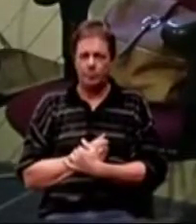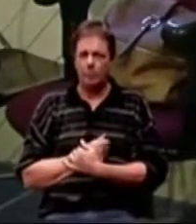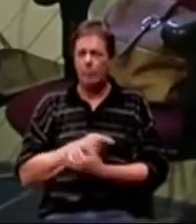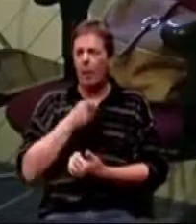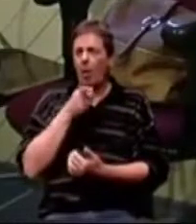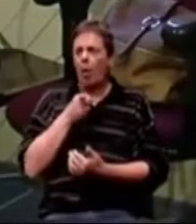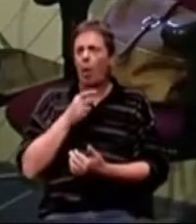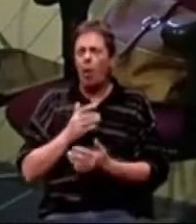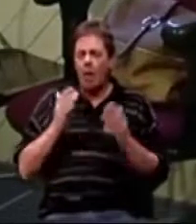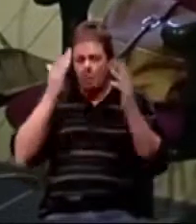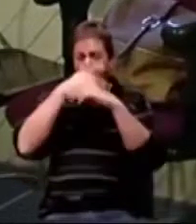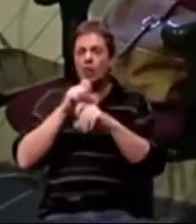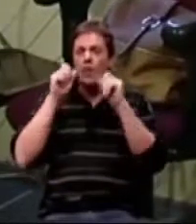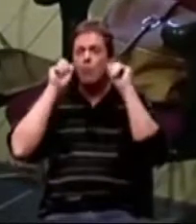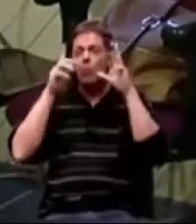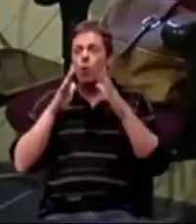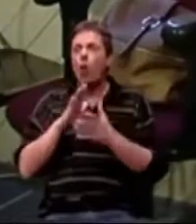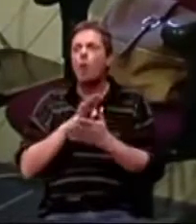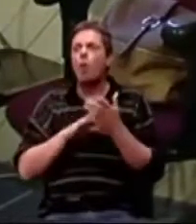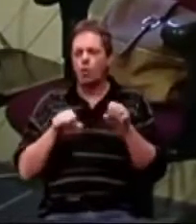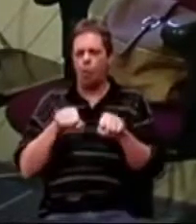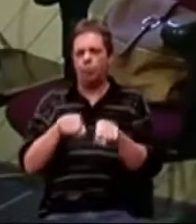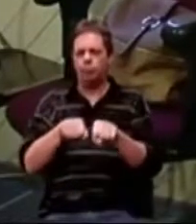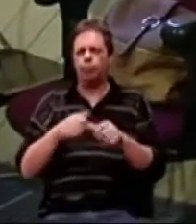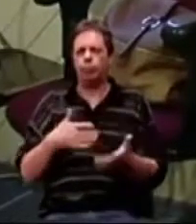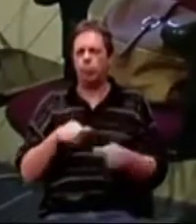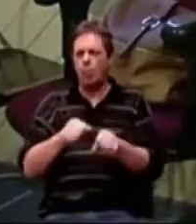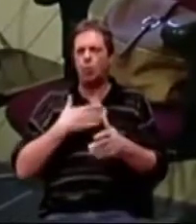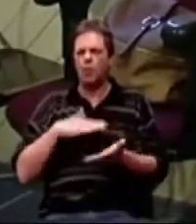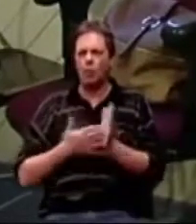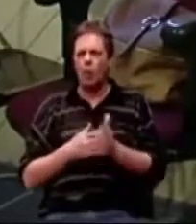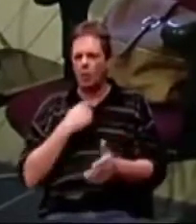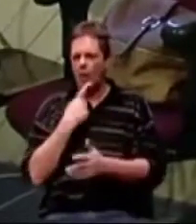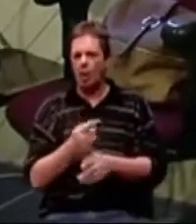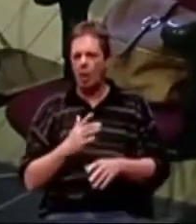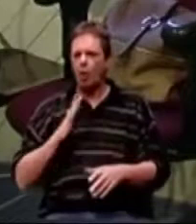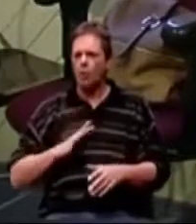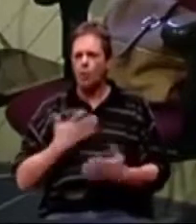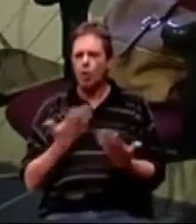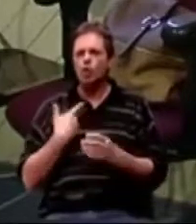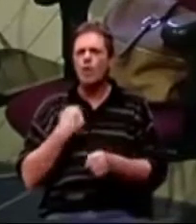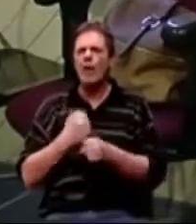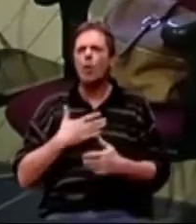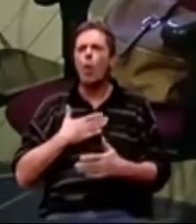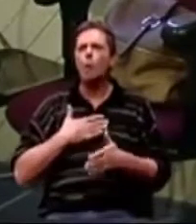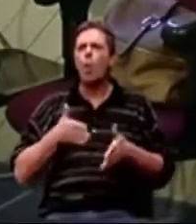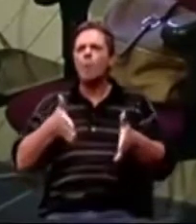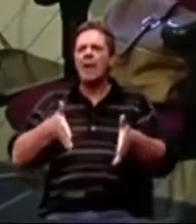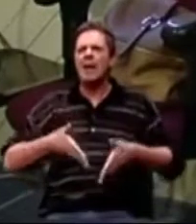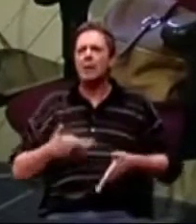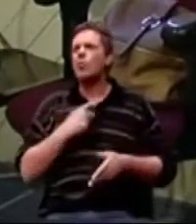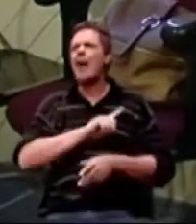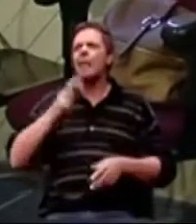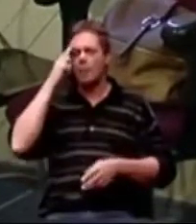On je po noći se probudio i počeo je drmati, probudio je i rekao je, gospodin, šta vi radite u krevetu s nepoznastim